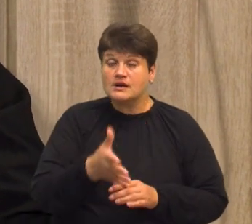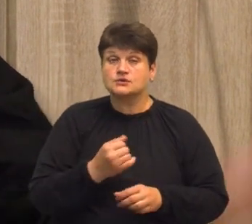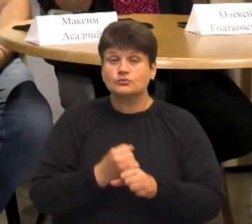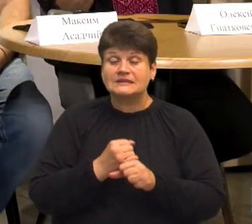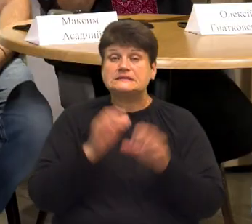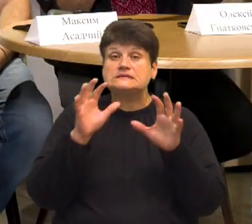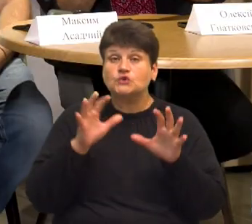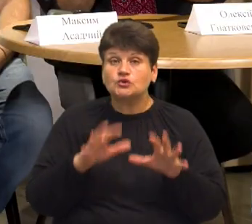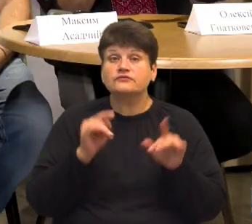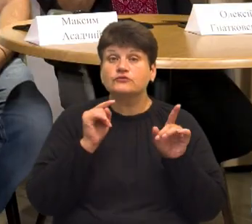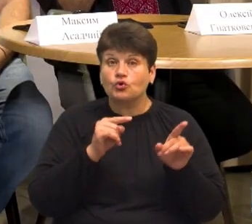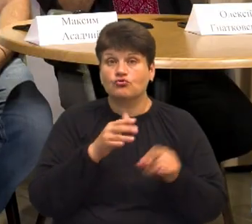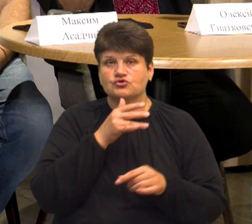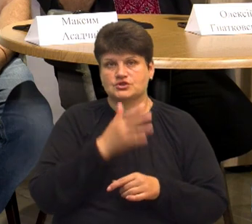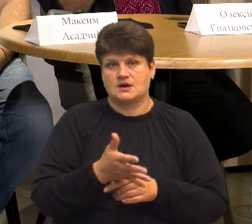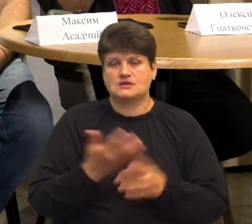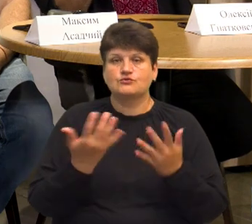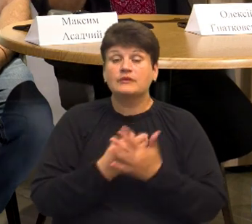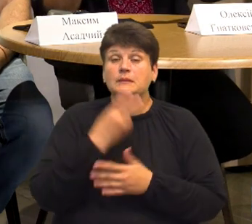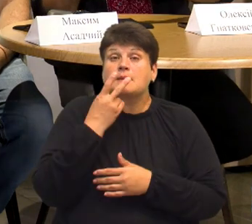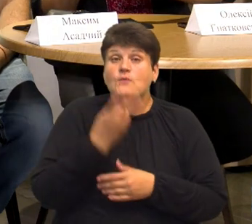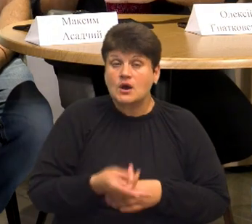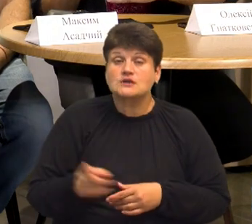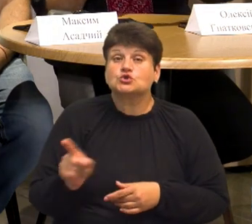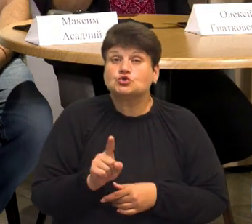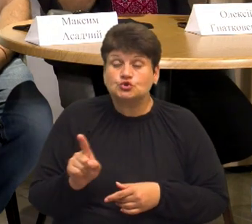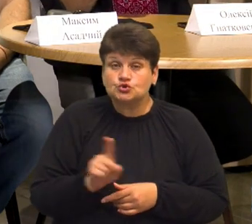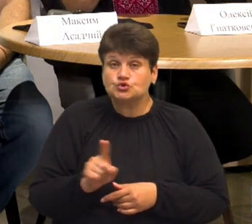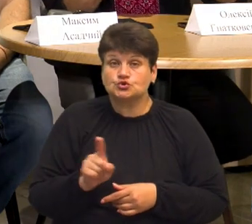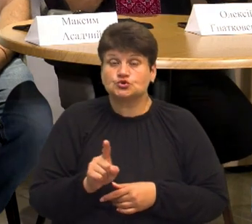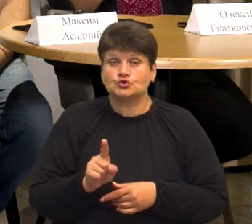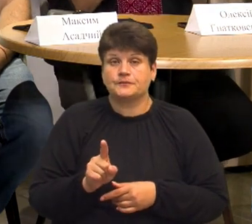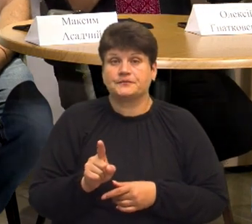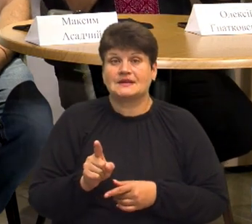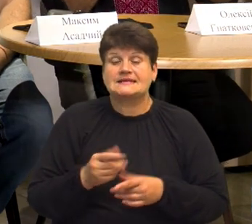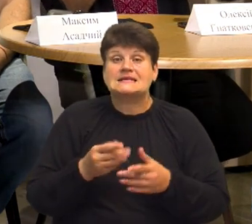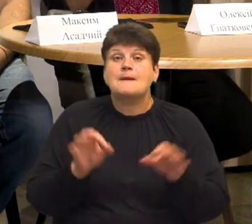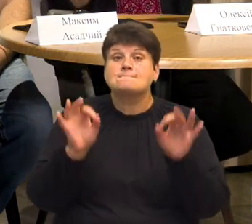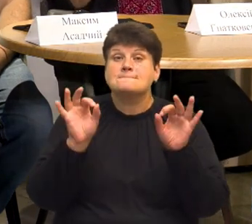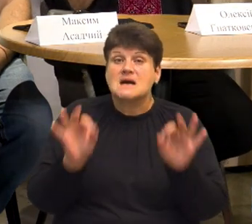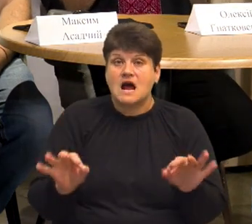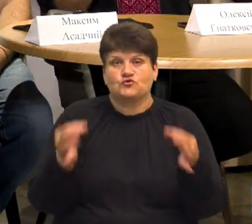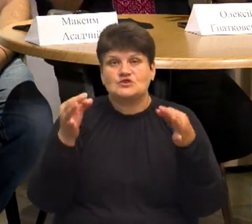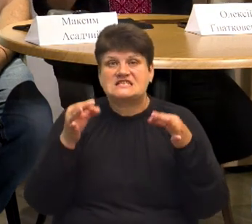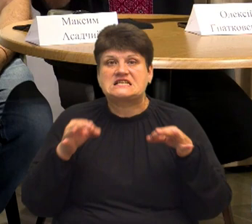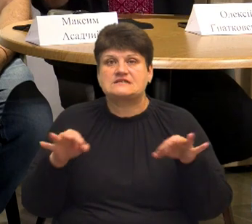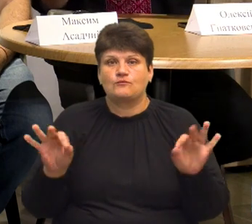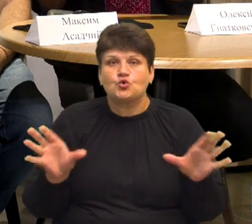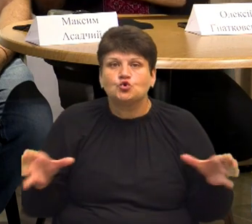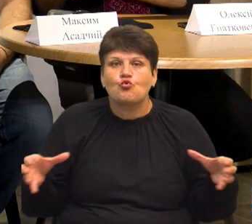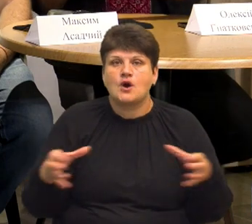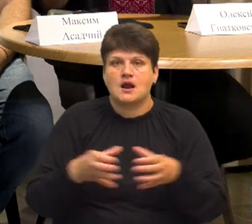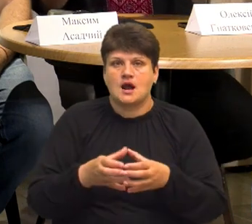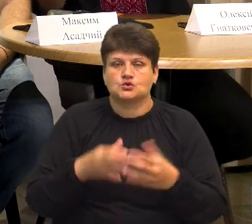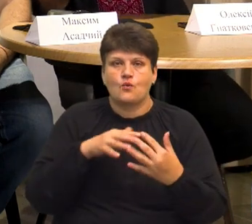часу. Тут в фільмі показано, що в одній ватазі за правду і за свободу разом воюють